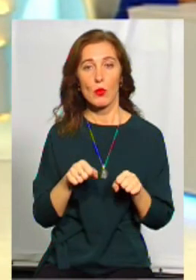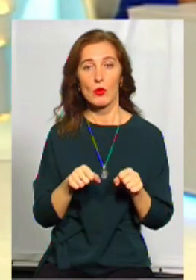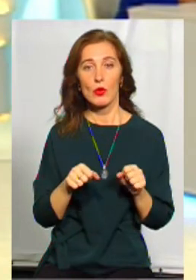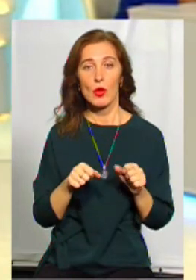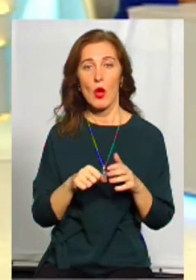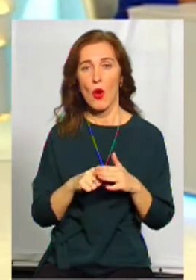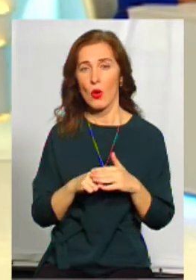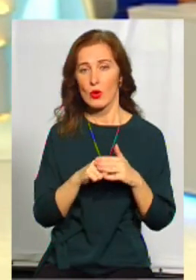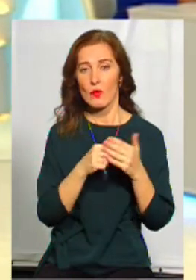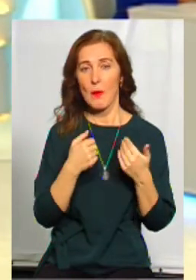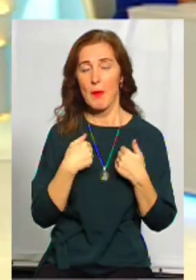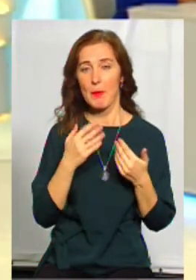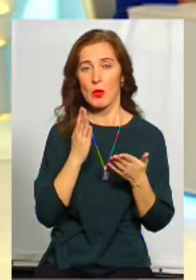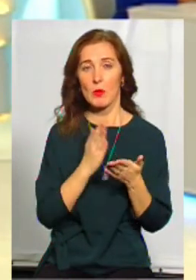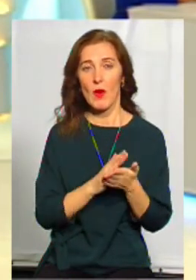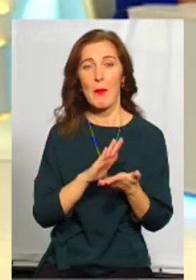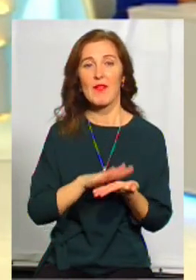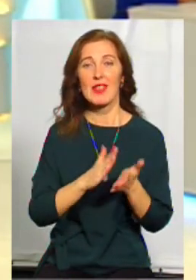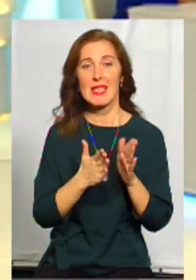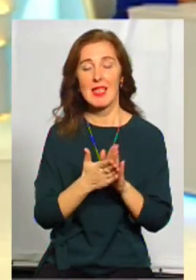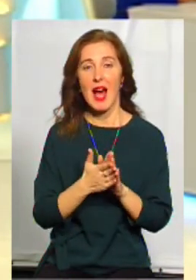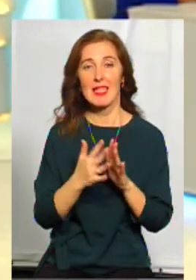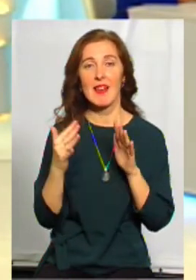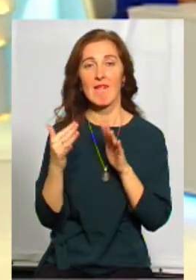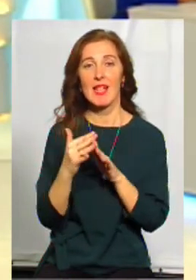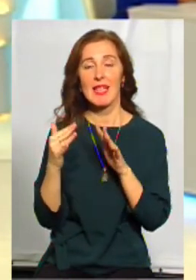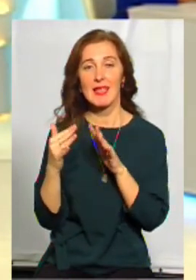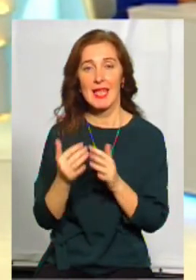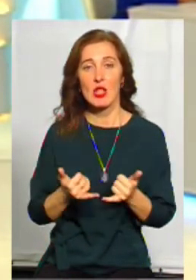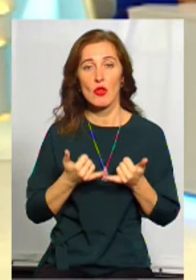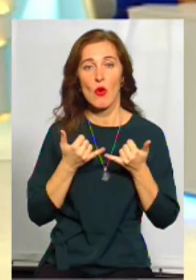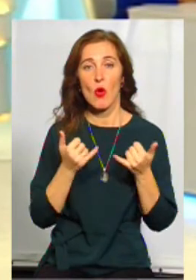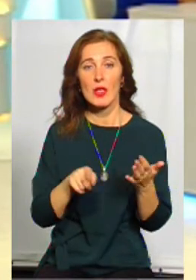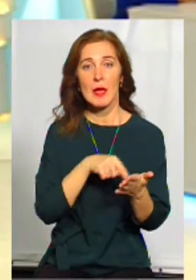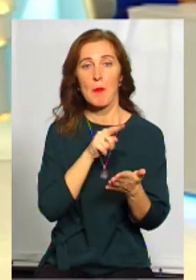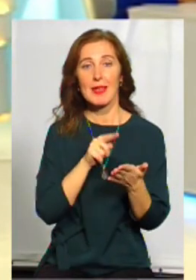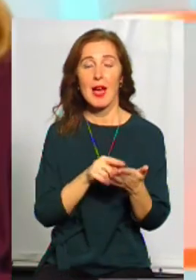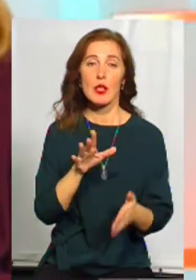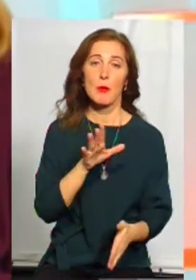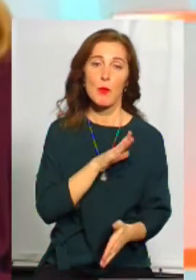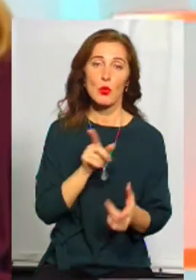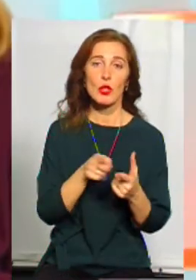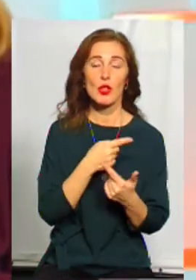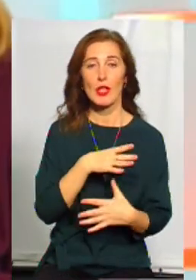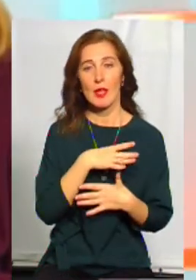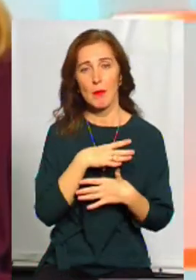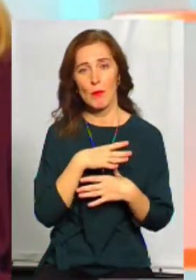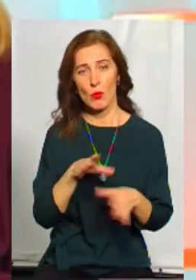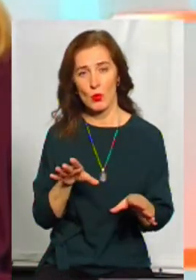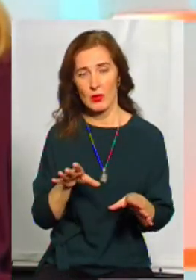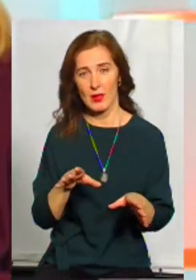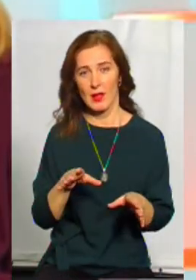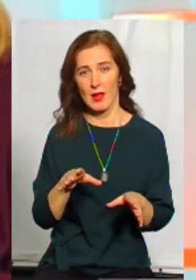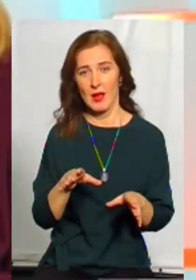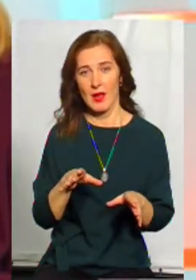пам'ятати, ми перебуваємо в стані війни. Сьогодні питання, бути чи не бути в Україні як державі, це найосновніше